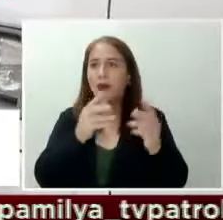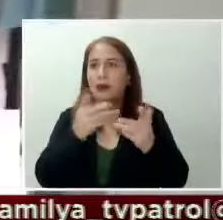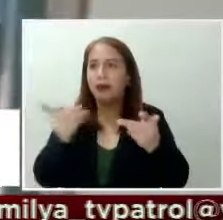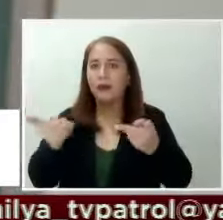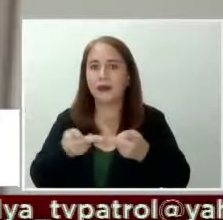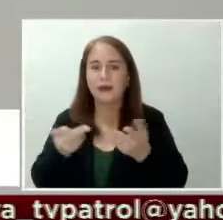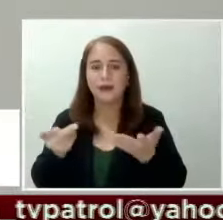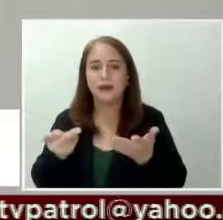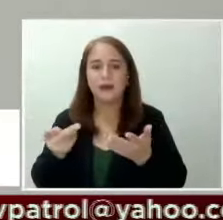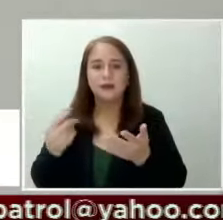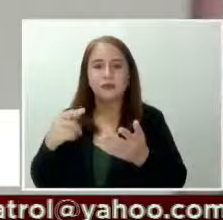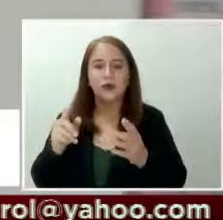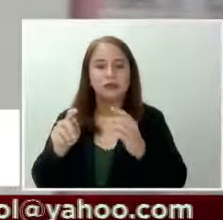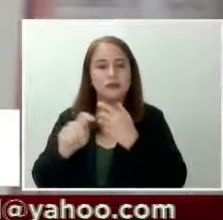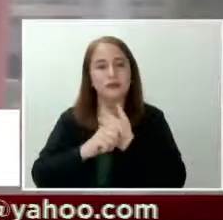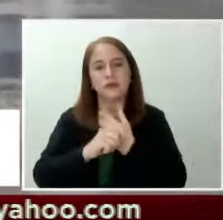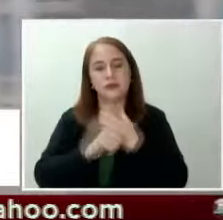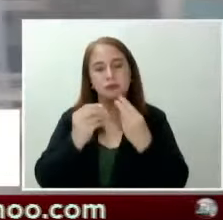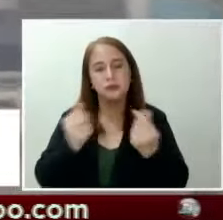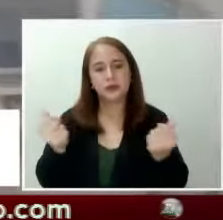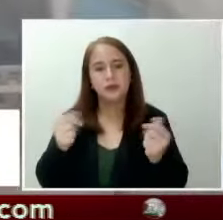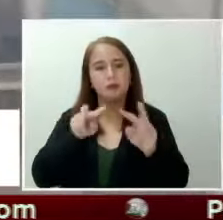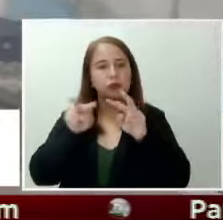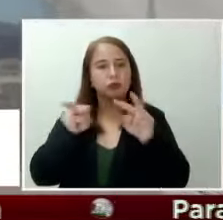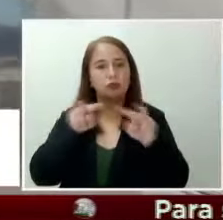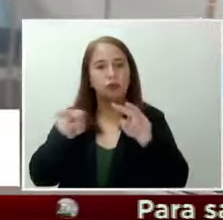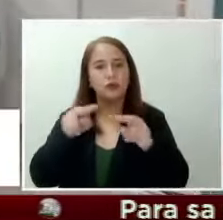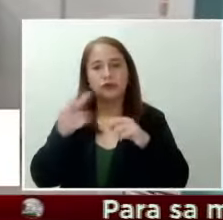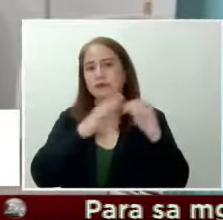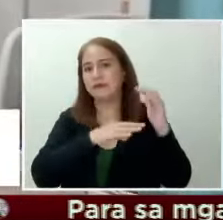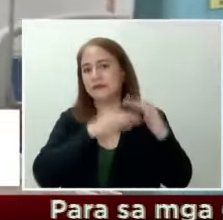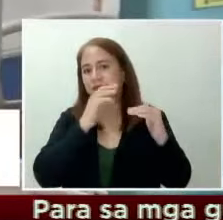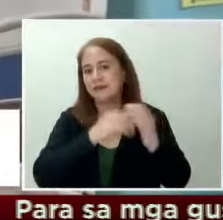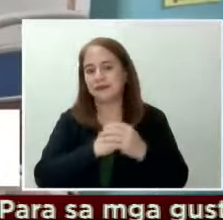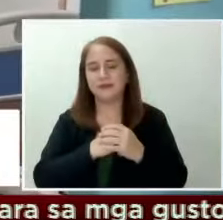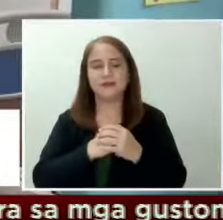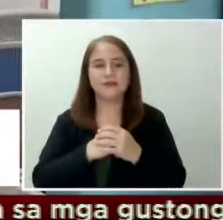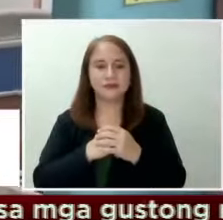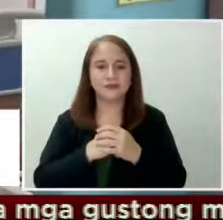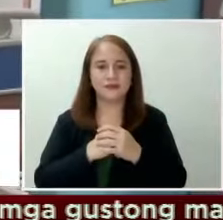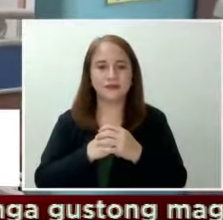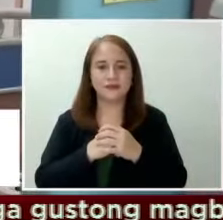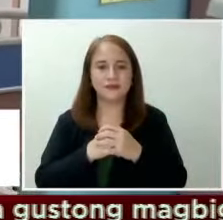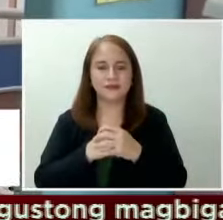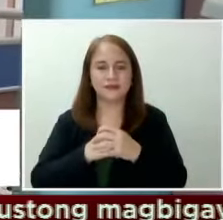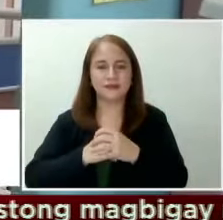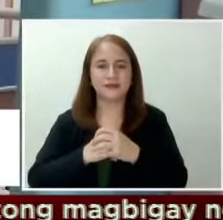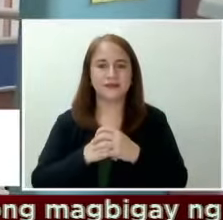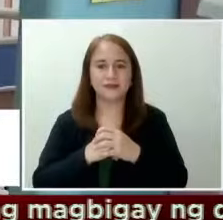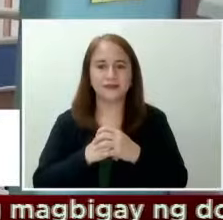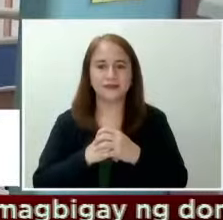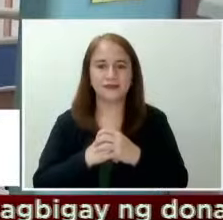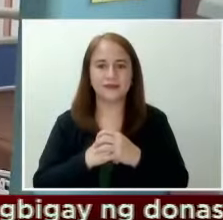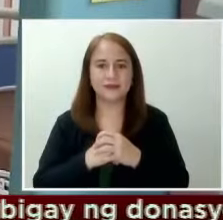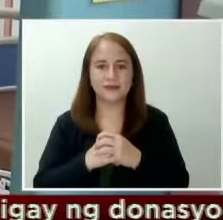treatment and monitoring facilities. Ina Reformina, ABS-CBN News.